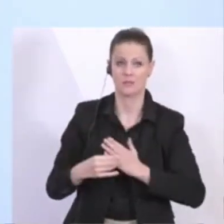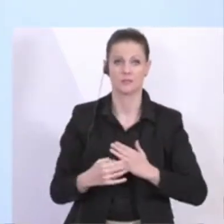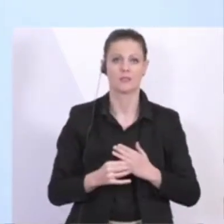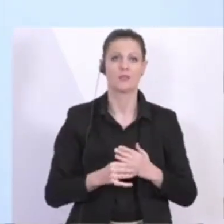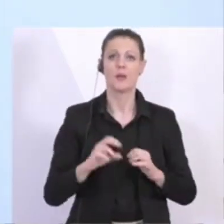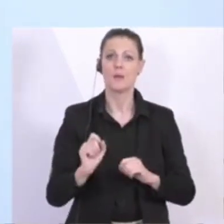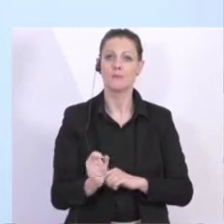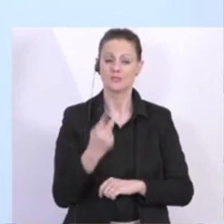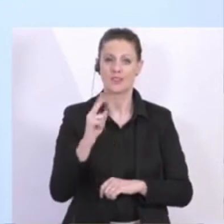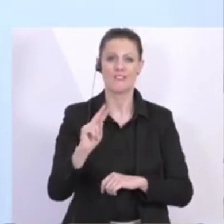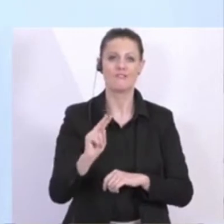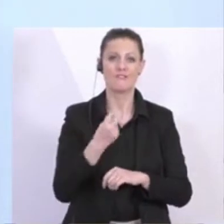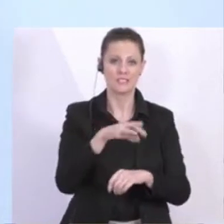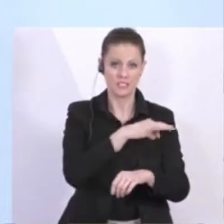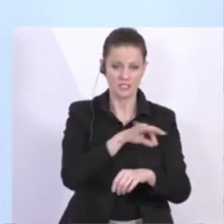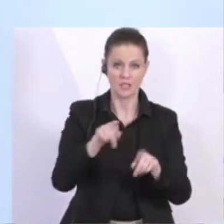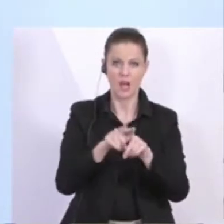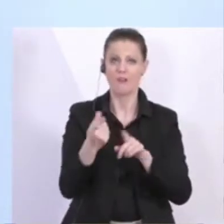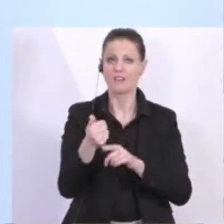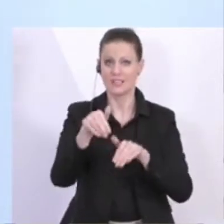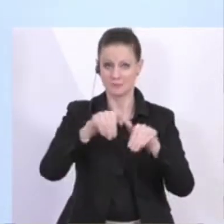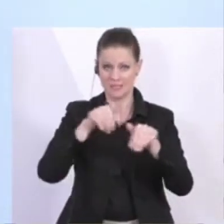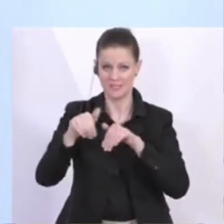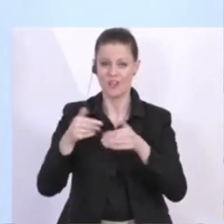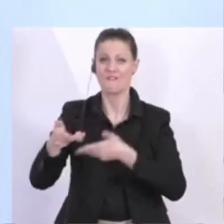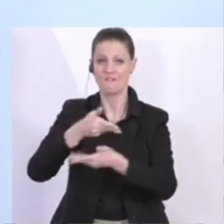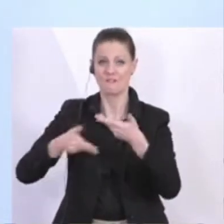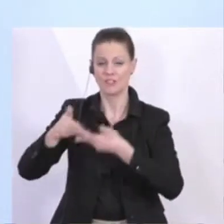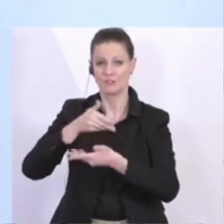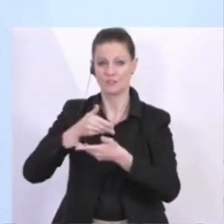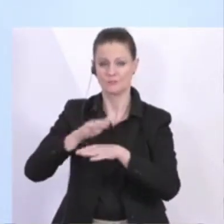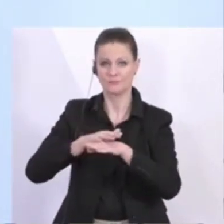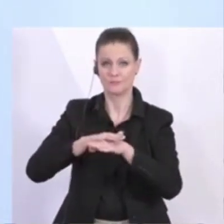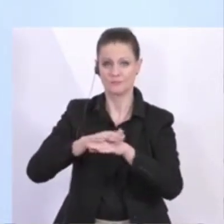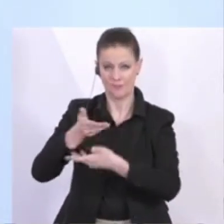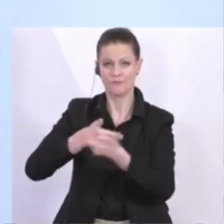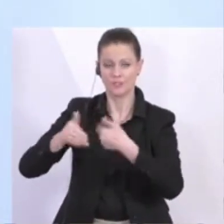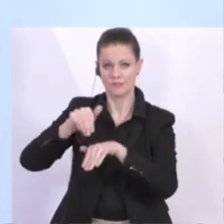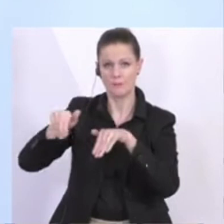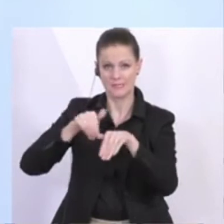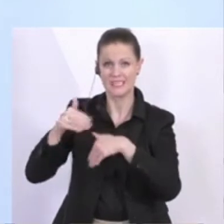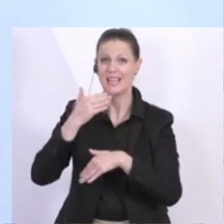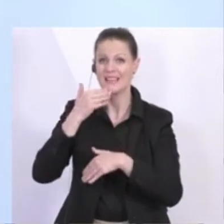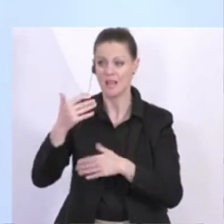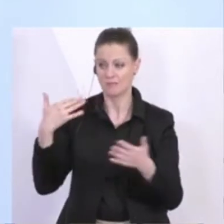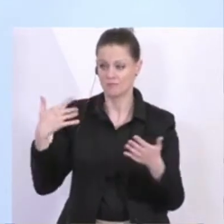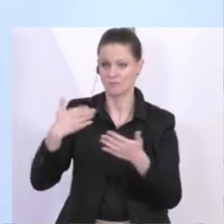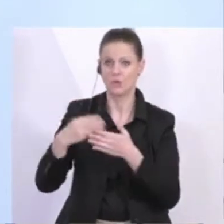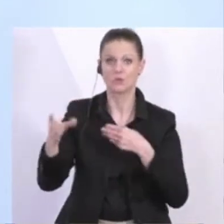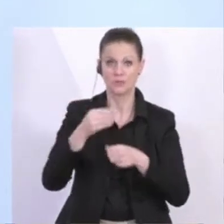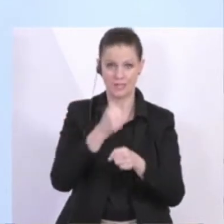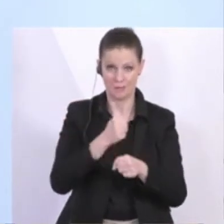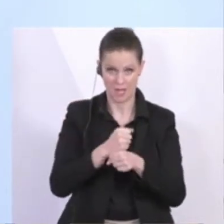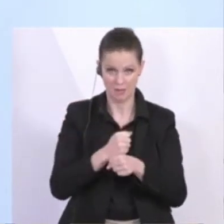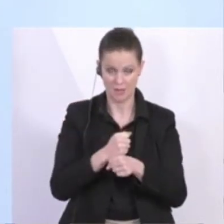Vizekanzler, beim Finanzminister und der Wirtschaftsministerin für die gute Zusammenarbeit in den letzten Tagen bedanken und möchte noch einmal